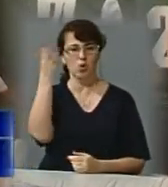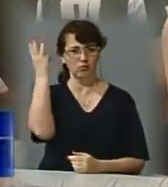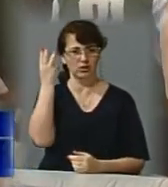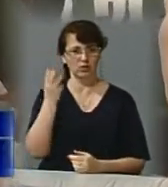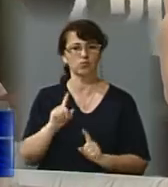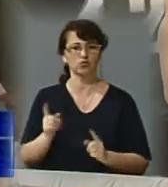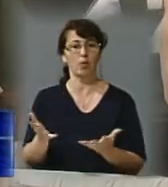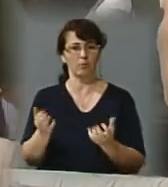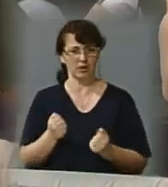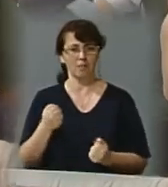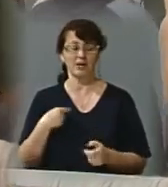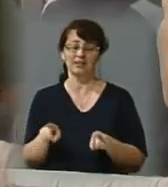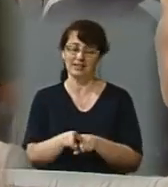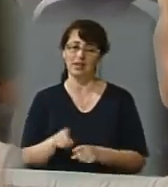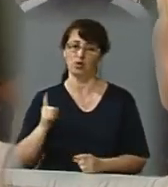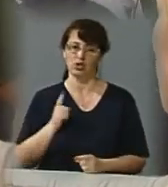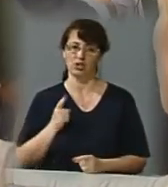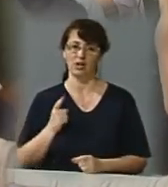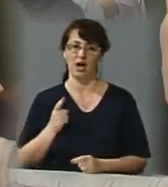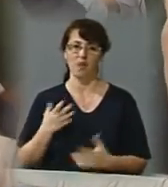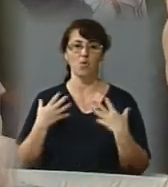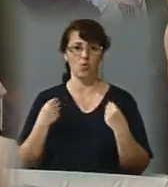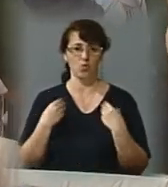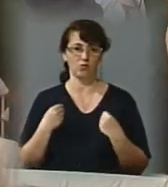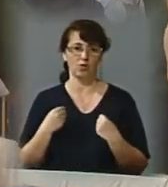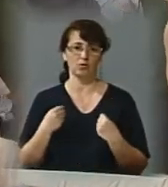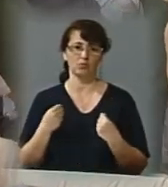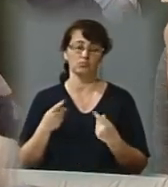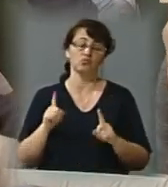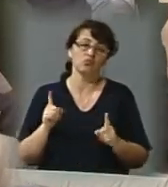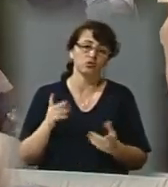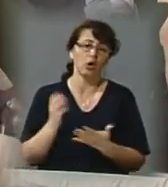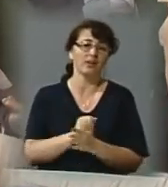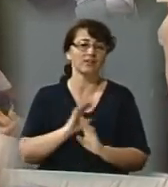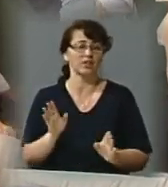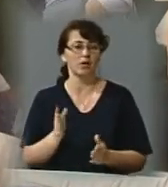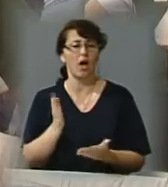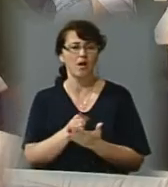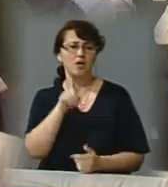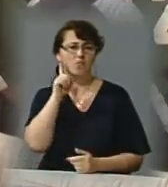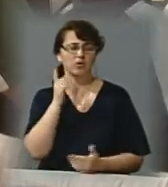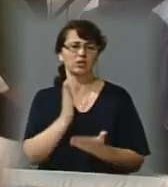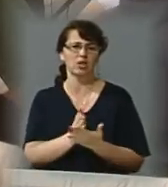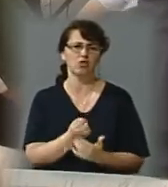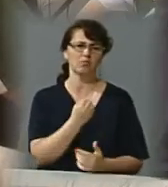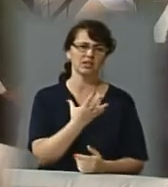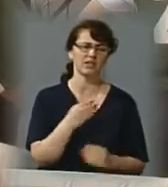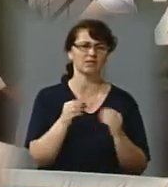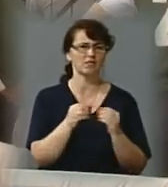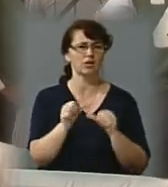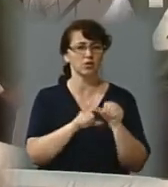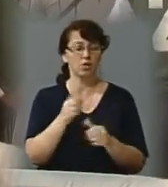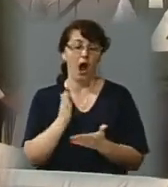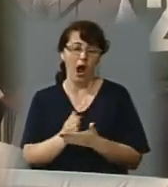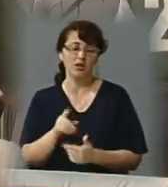Ми їх так само чекаємо у Львові. Що не вдалося? Молодий колектив, хлопці грають. Деякі є, щоб грають по 15-10 років, а є, щоб по півроку.